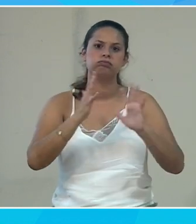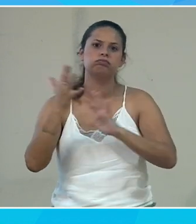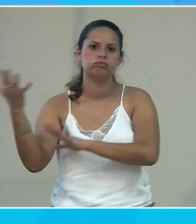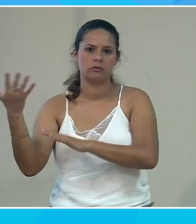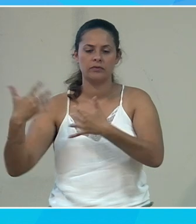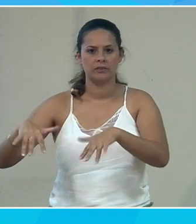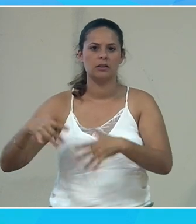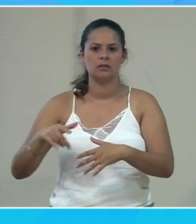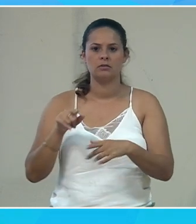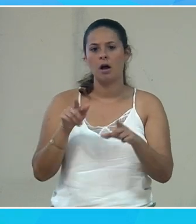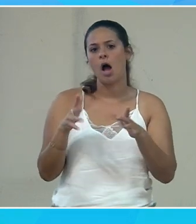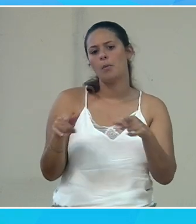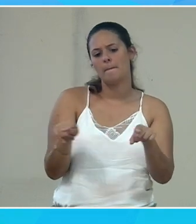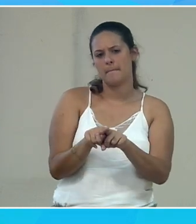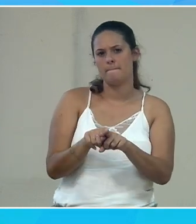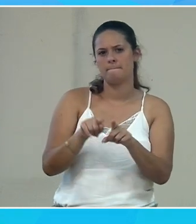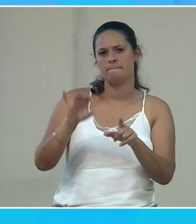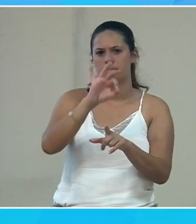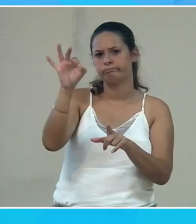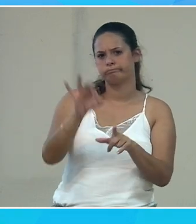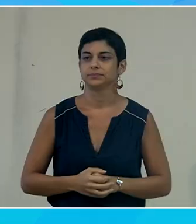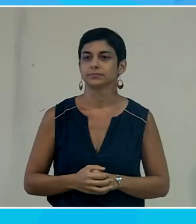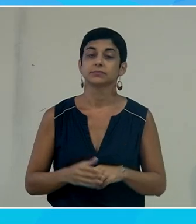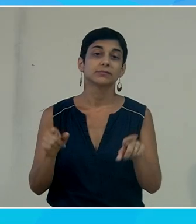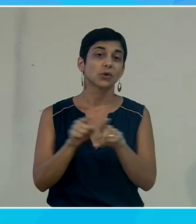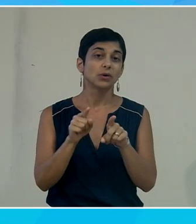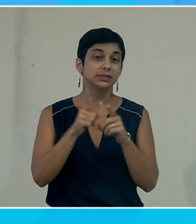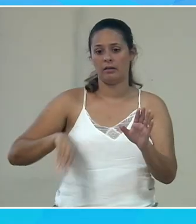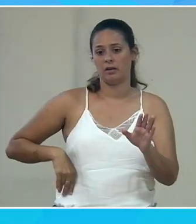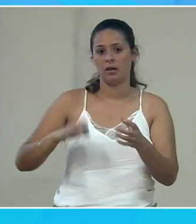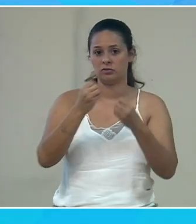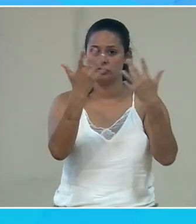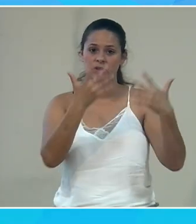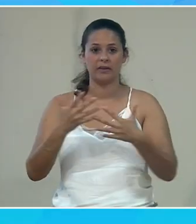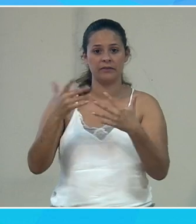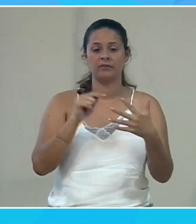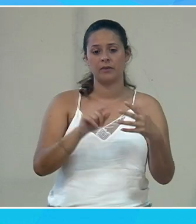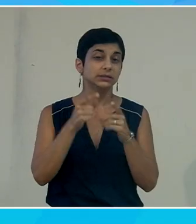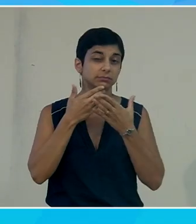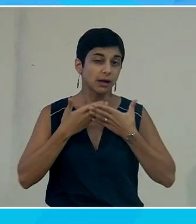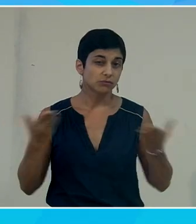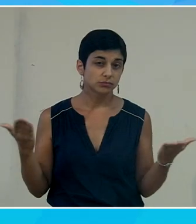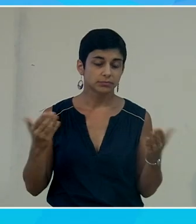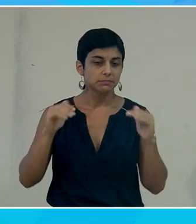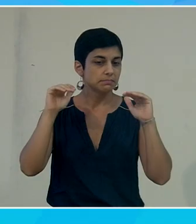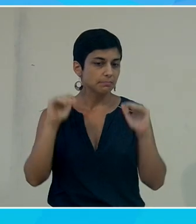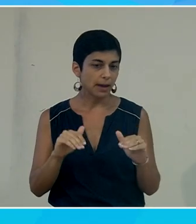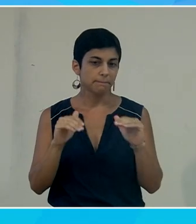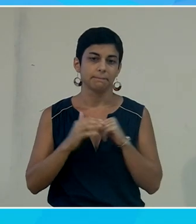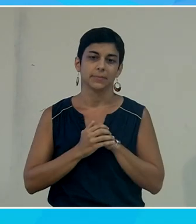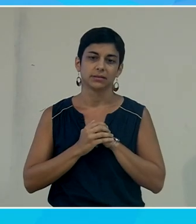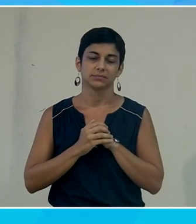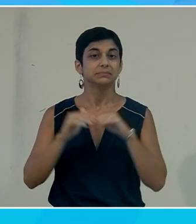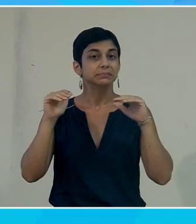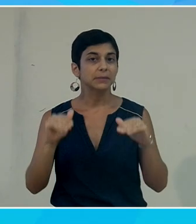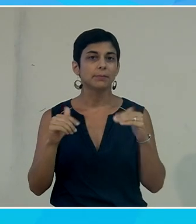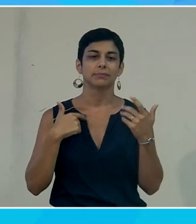Les proportions doivent rester les mêmes, mais c'est les derniers chiffres officiels en fait existants publiés par l'INSEE sur le sujet. Et donc,